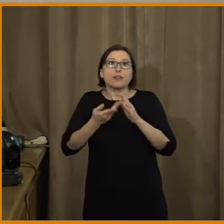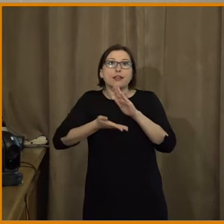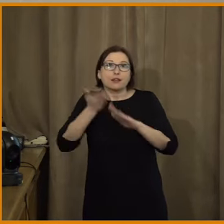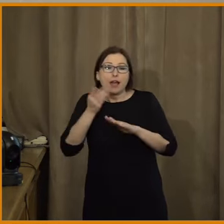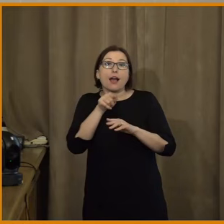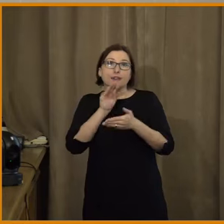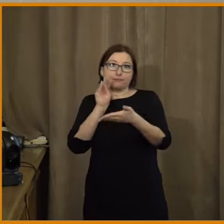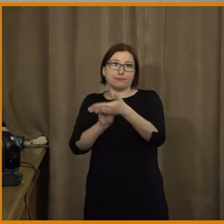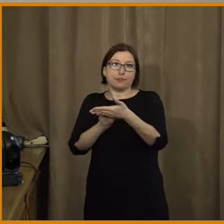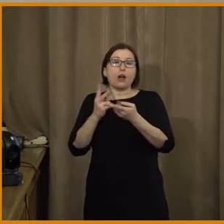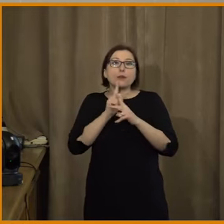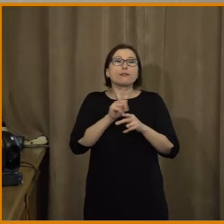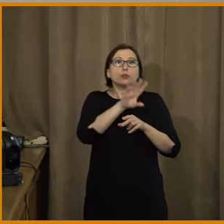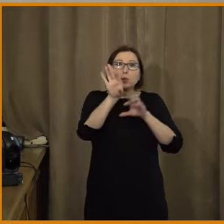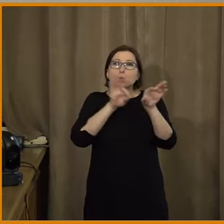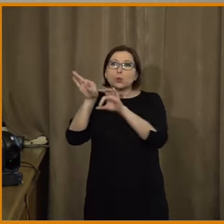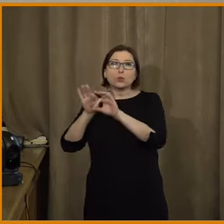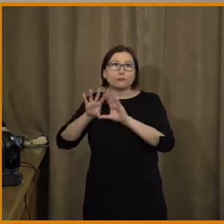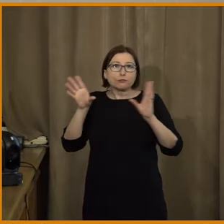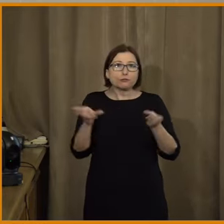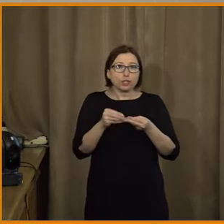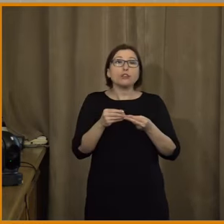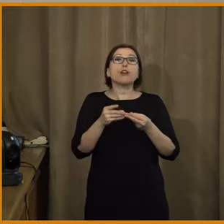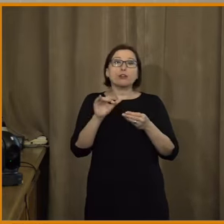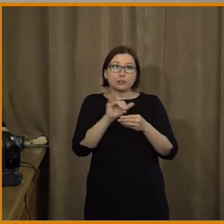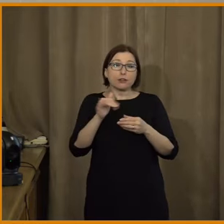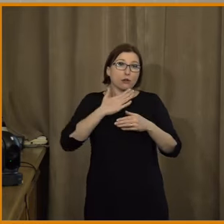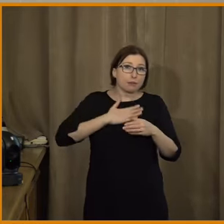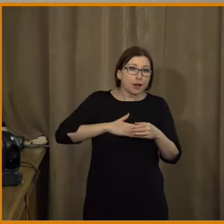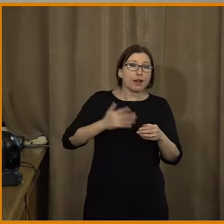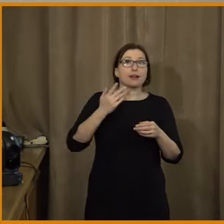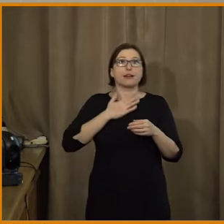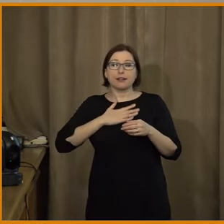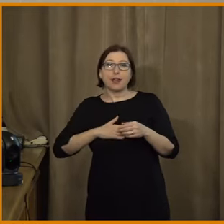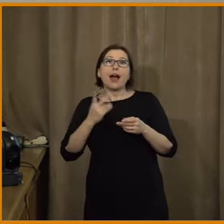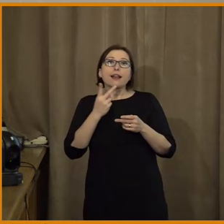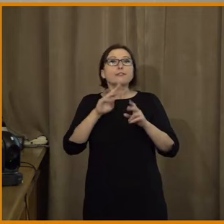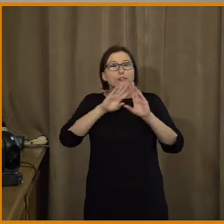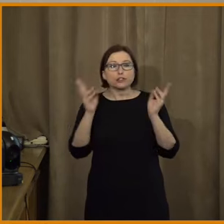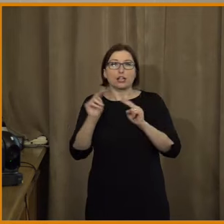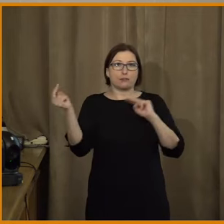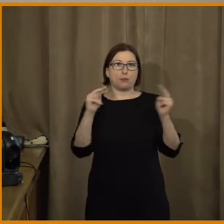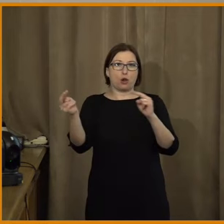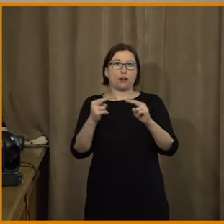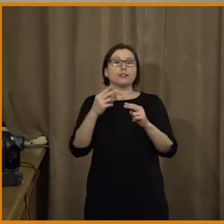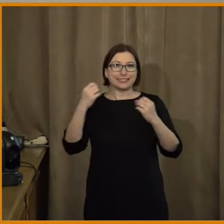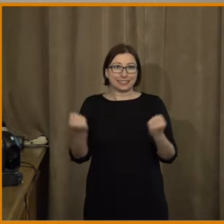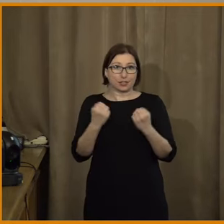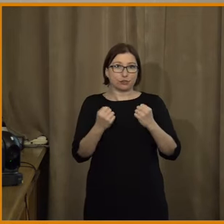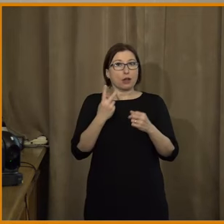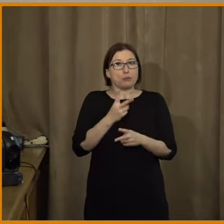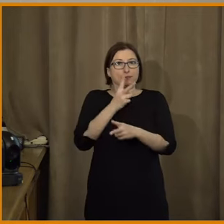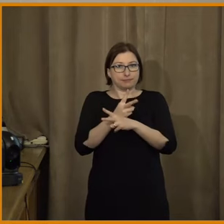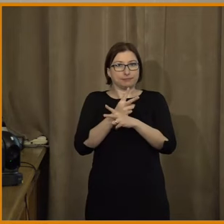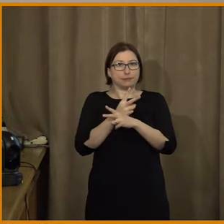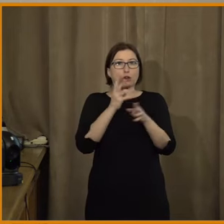hrozně balancování. A to, že se zjevně zaměřujeme na všechny možné strany, je pro nás důležitý. No a